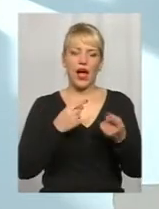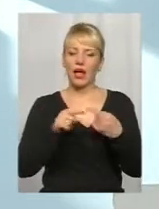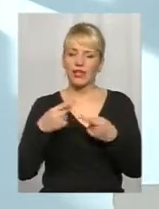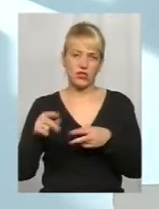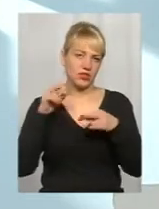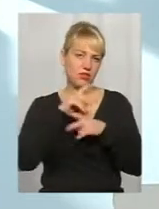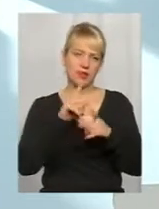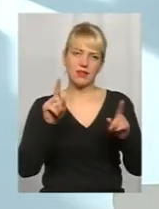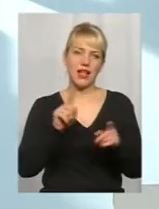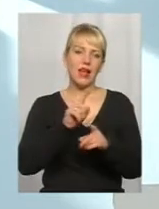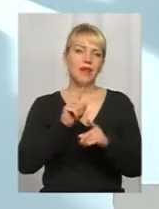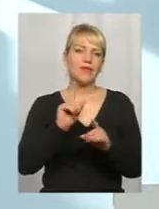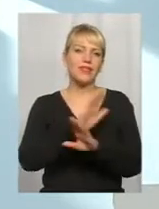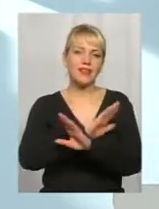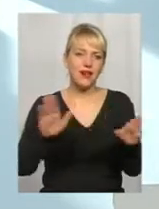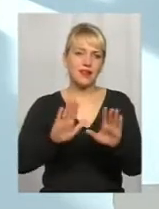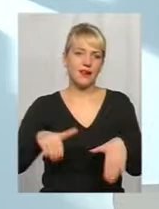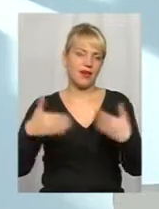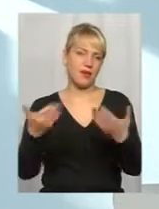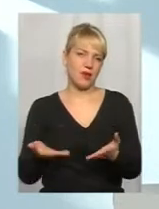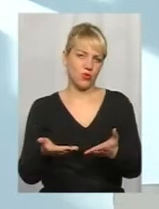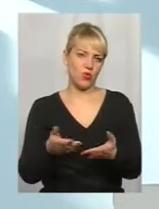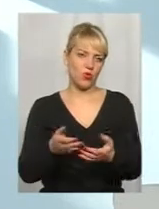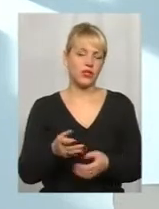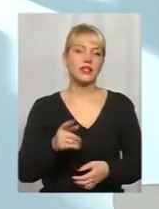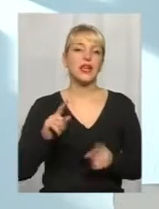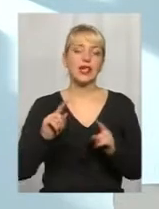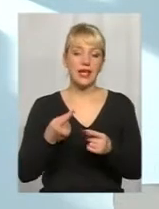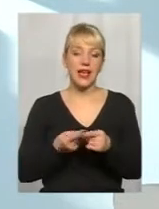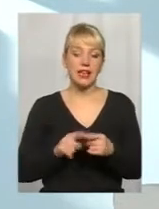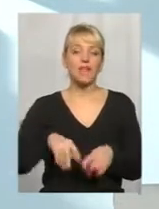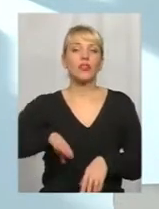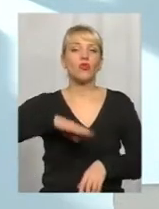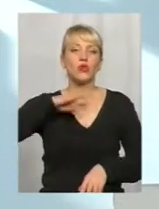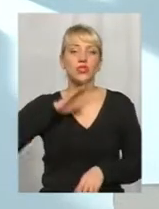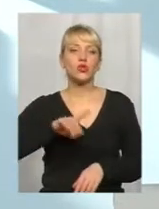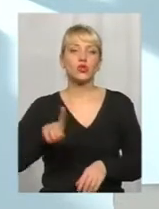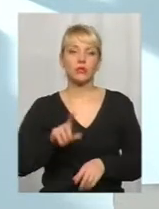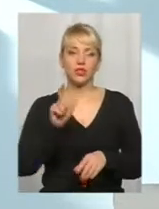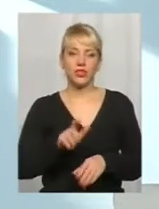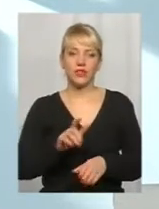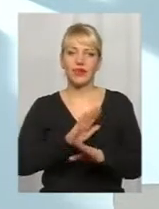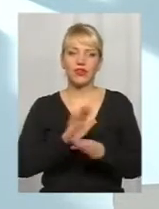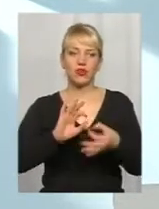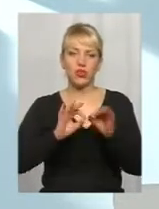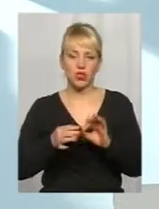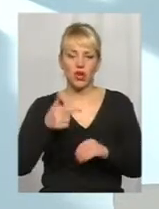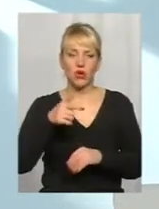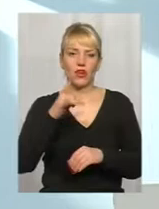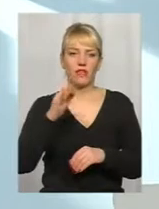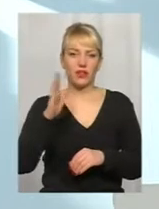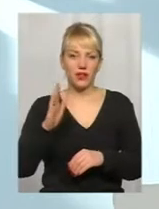рекомендовані. Тобто, цього достатньо, щоб людина з неосложненої ОРВИ виздоровів.